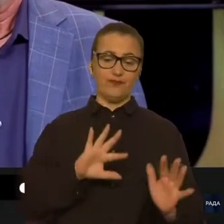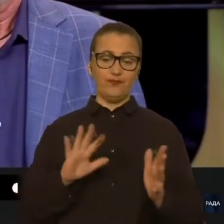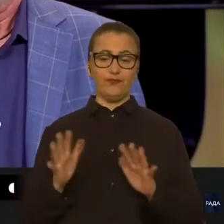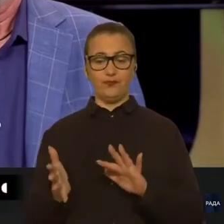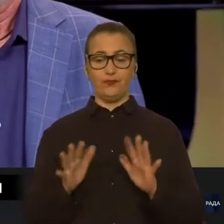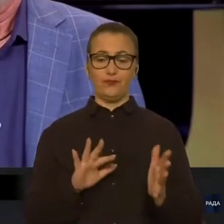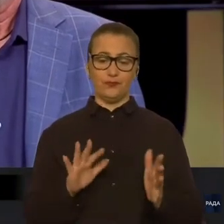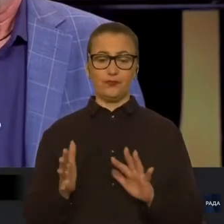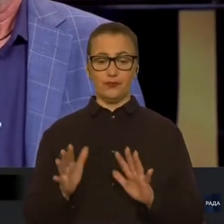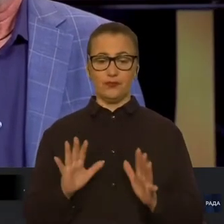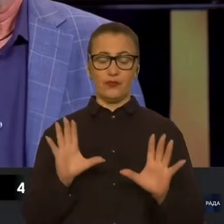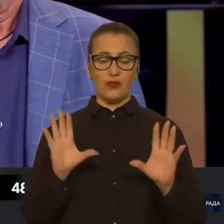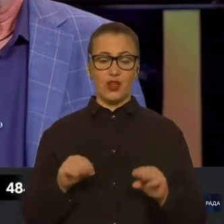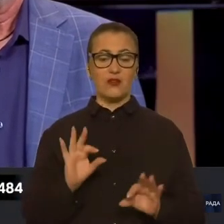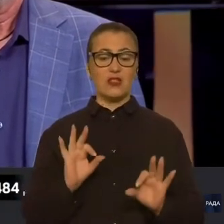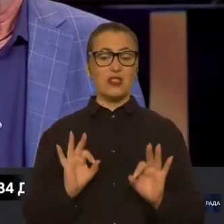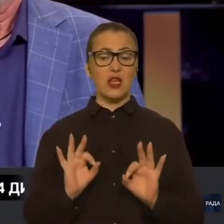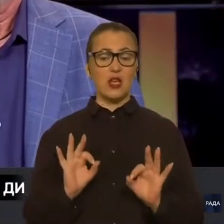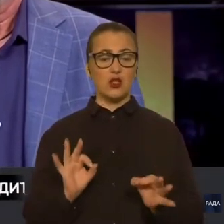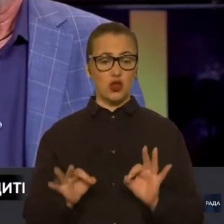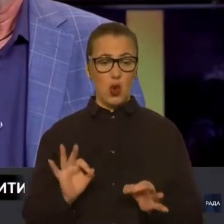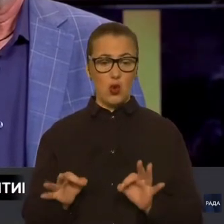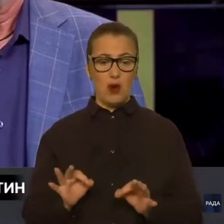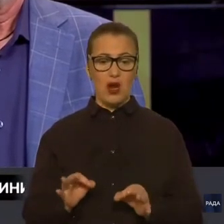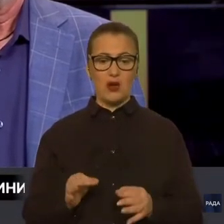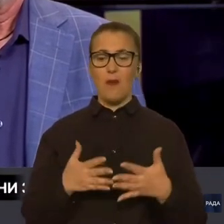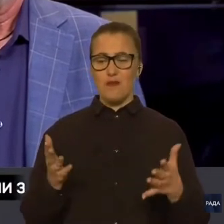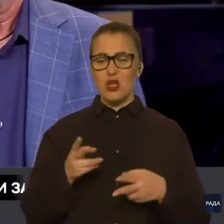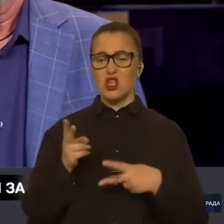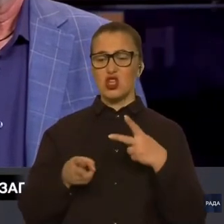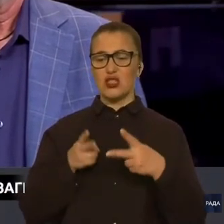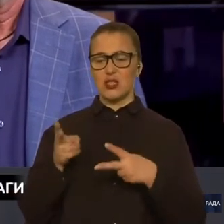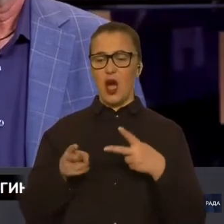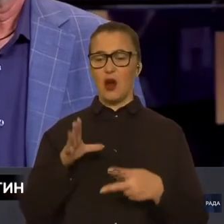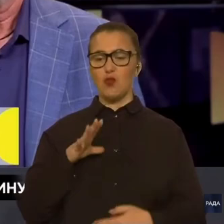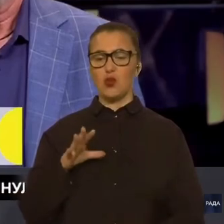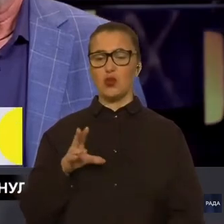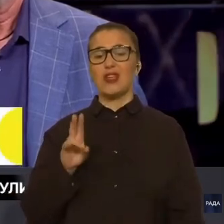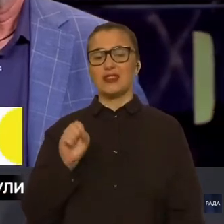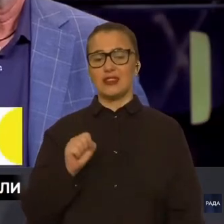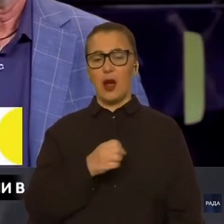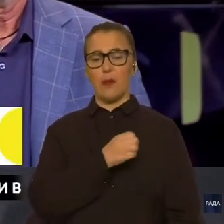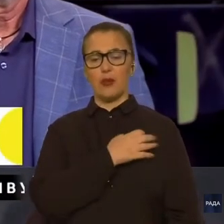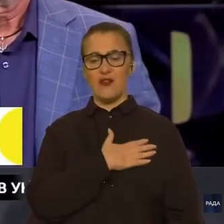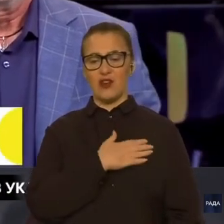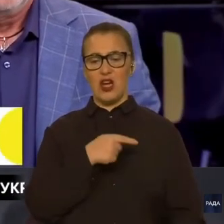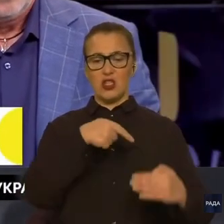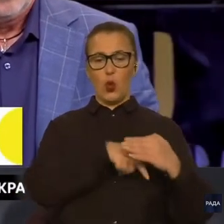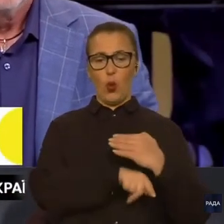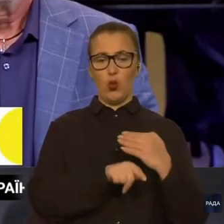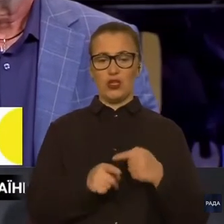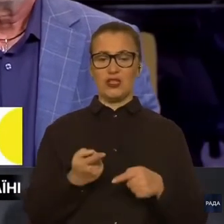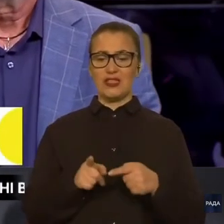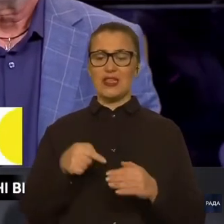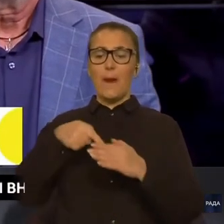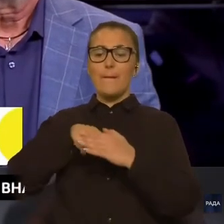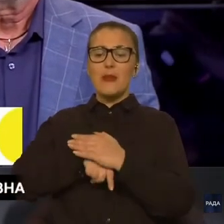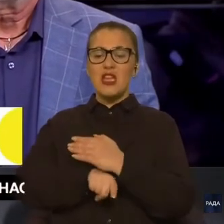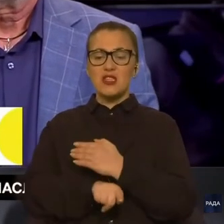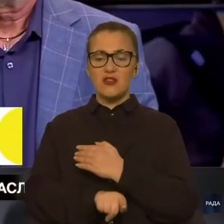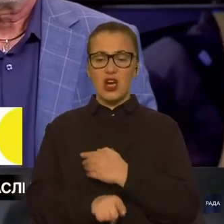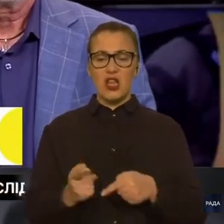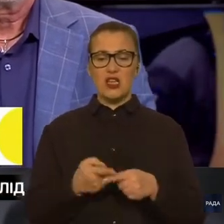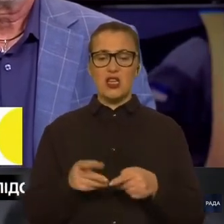все нормально, то більше скарг якраз було щодо приватних укриттів. Тобто це підвали, які